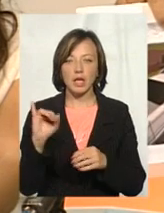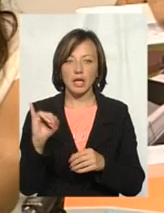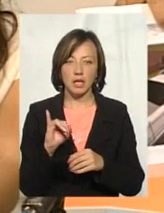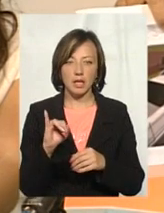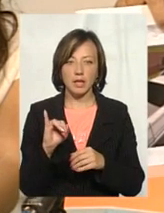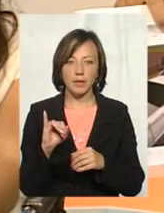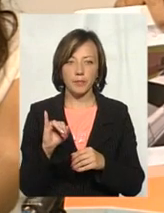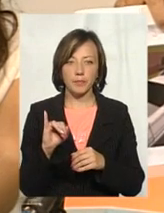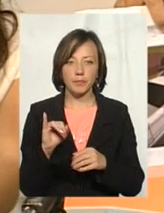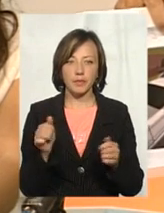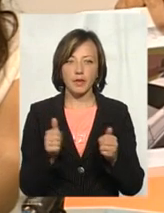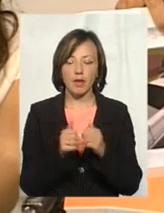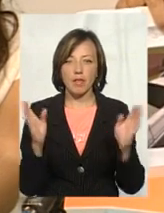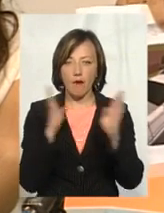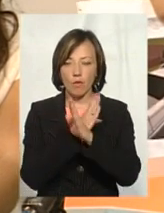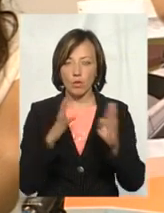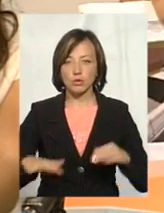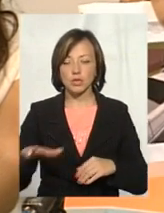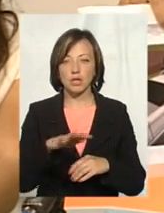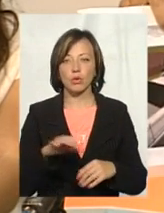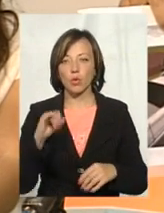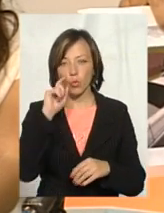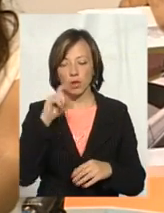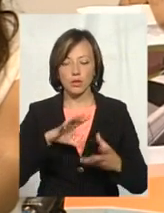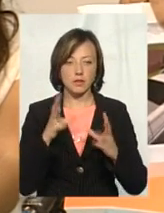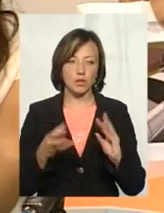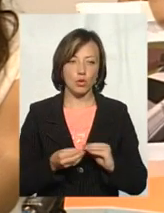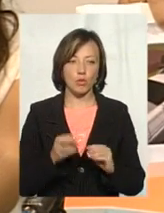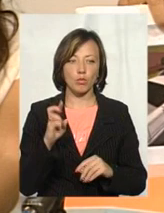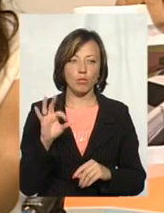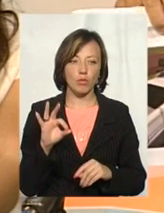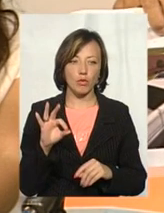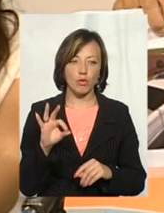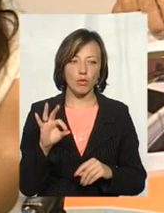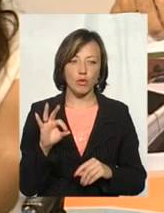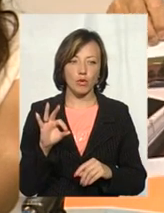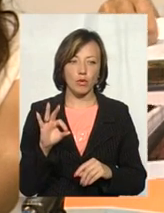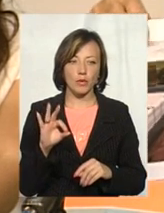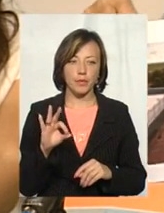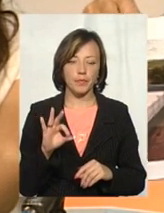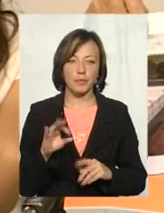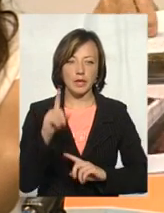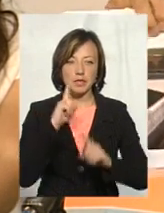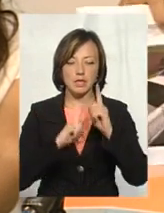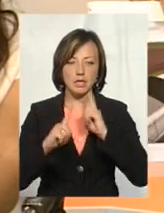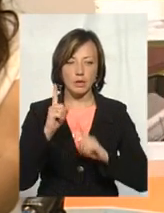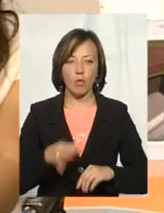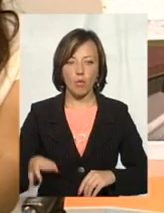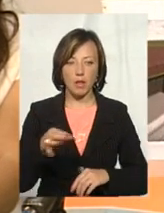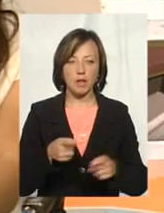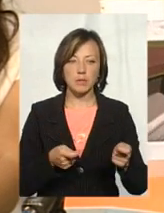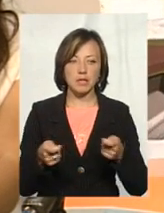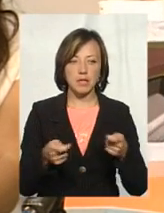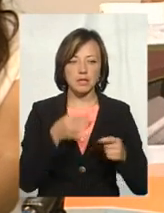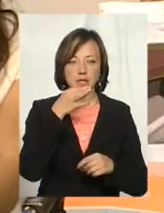навколишнє осередовище, і України в цілому. Бо, як названо було на засіданні в обласних державній